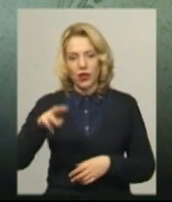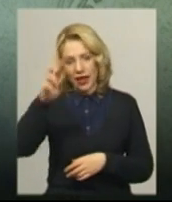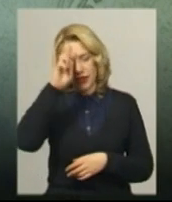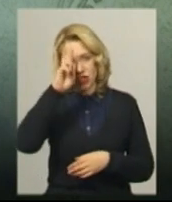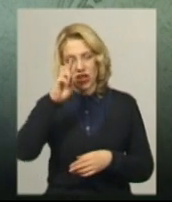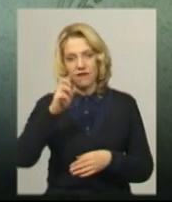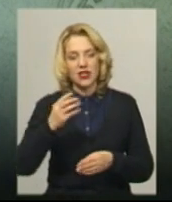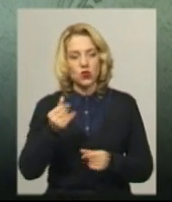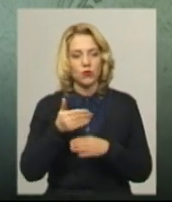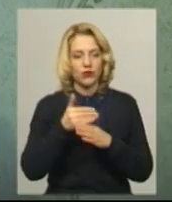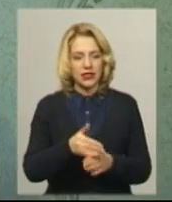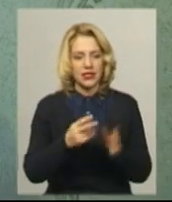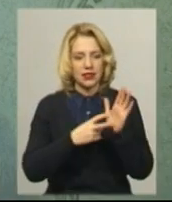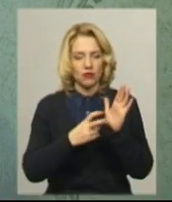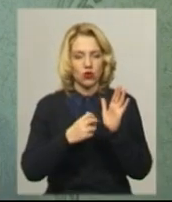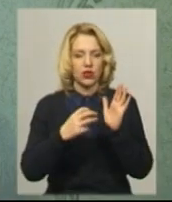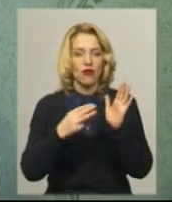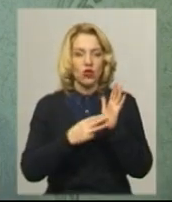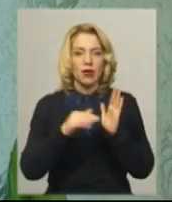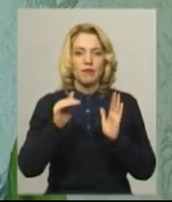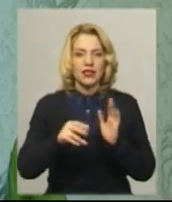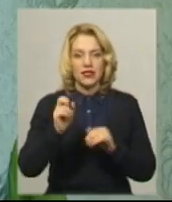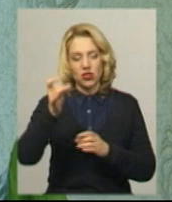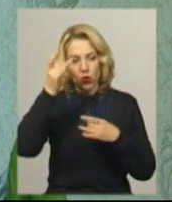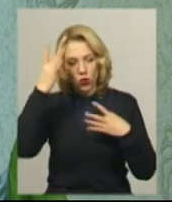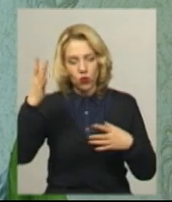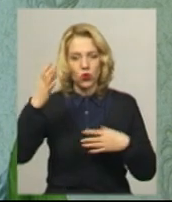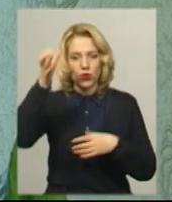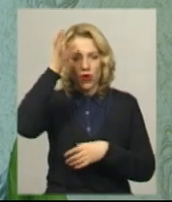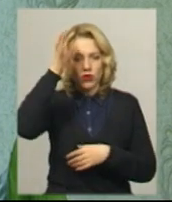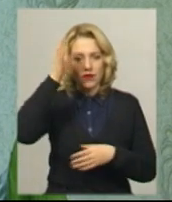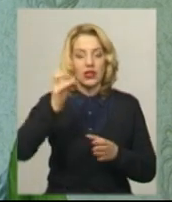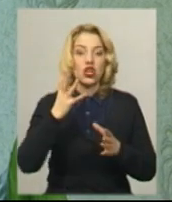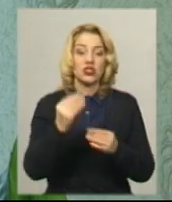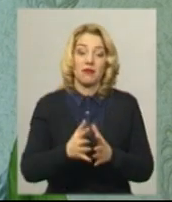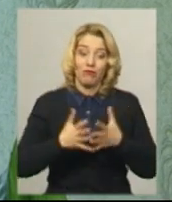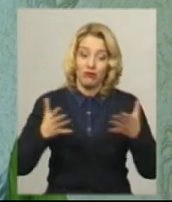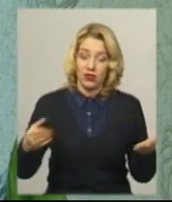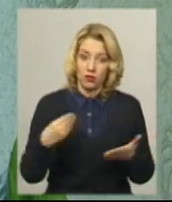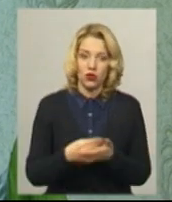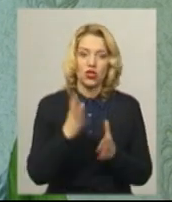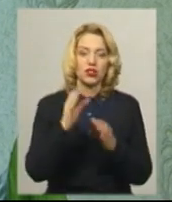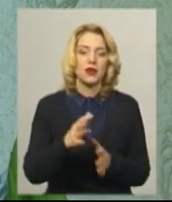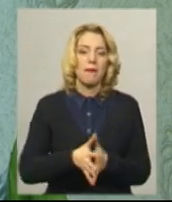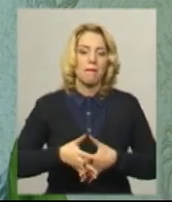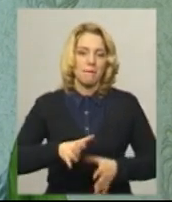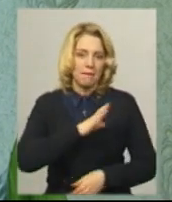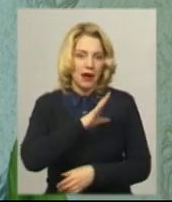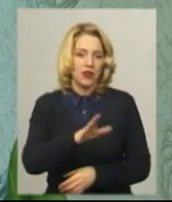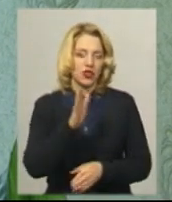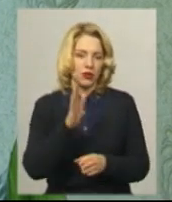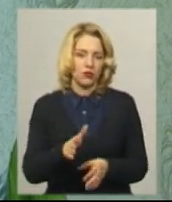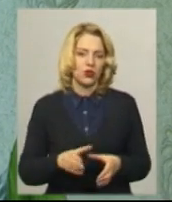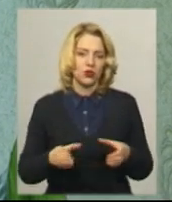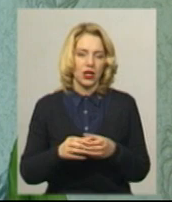тисяч на культуру, на освіту, на бібліотеки Ще більший бюджет, ще багатша, будемо казати, Мало-Клітнянська, Глібоківська